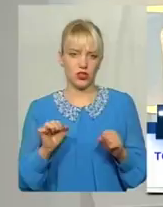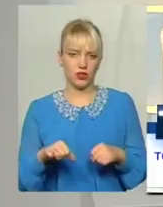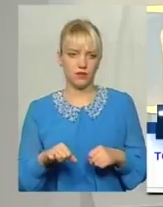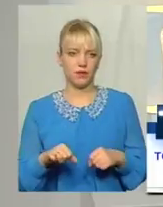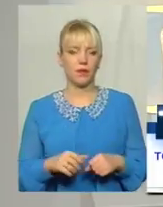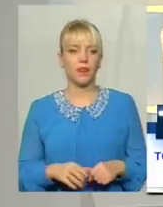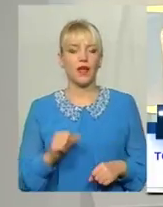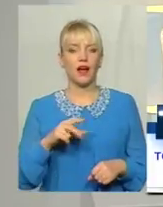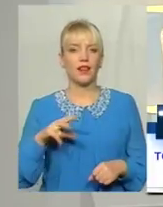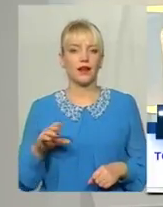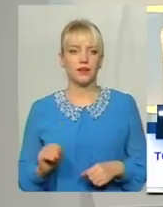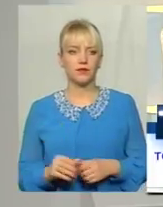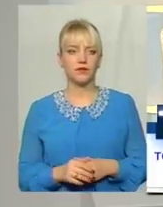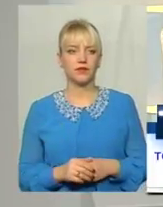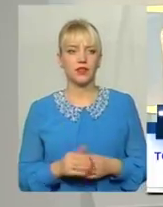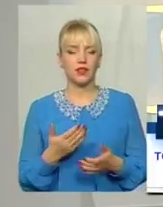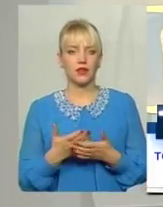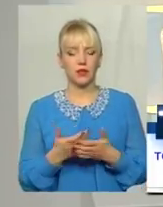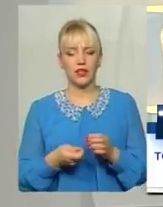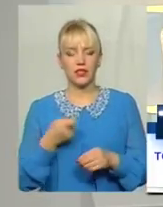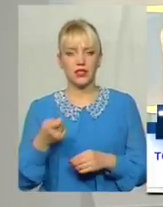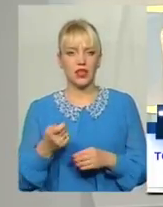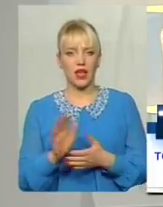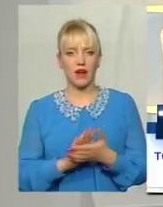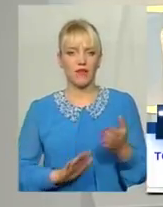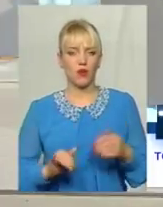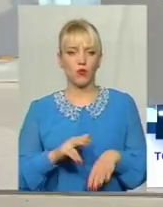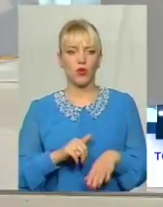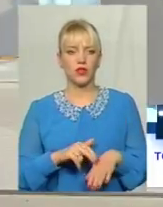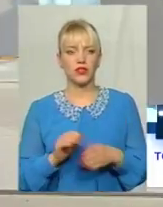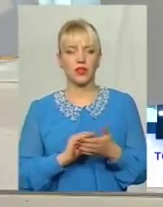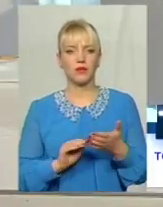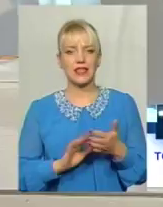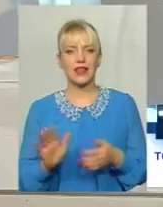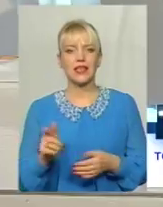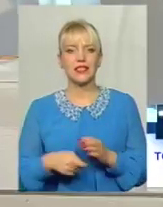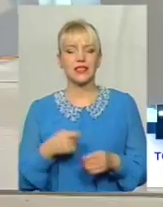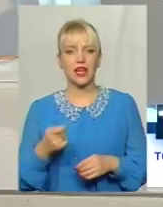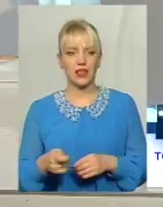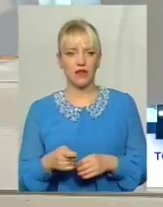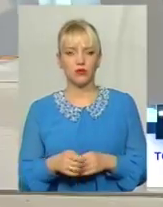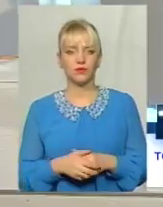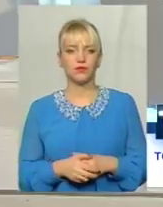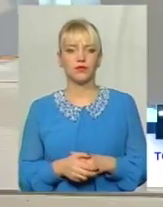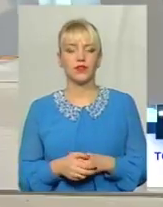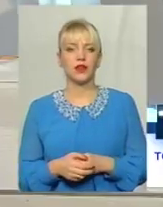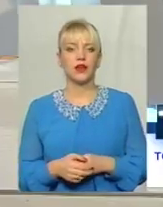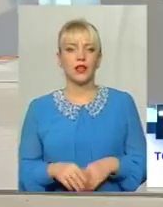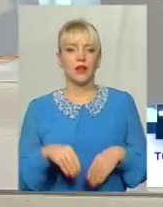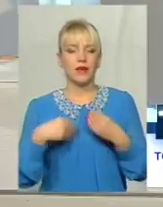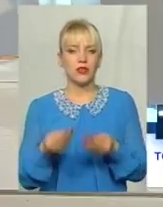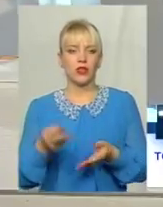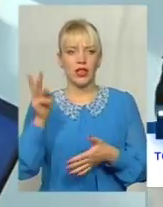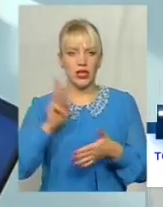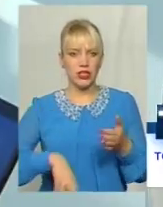пішла заява в поліцію, в міліцію написали заяву, присудили штраф